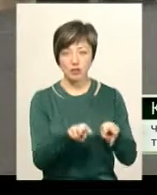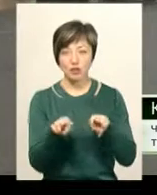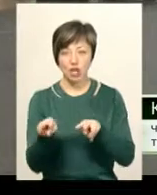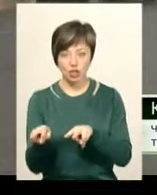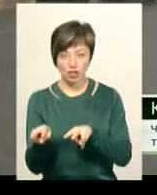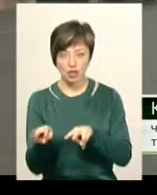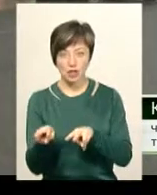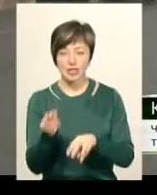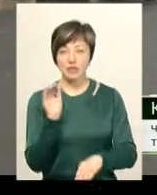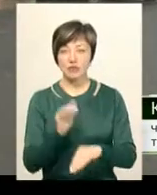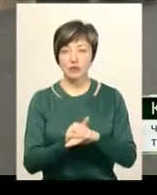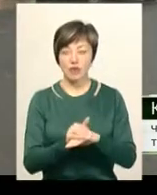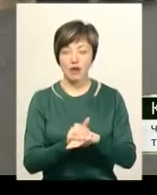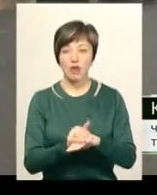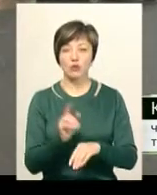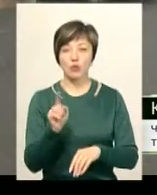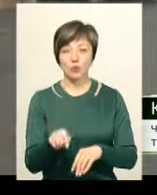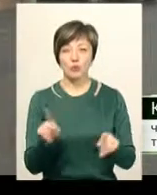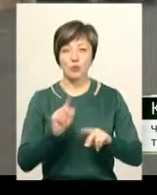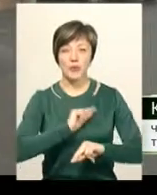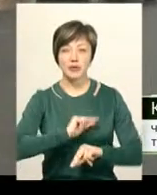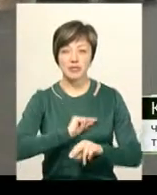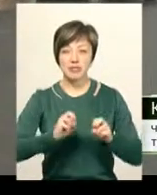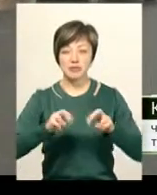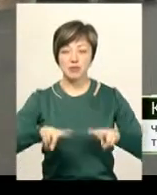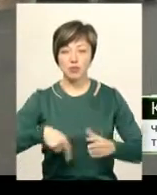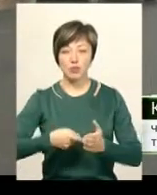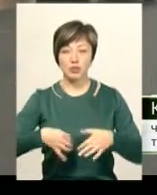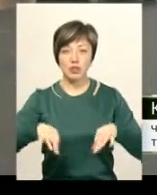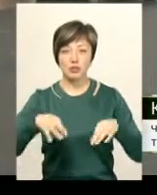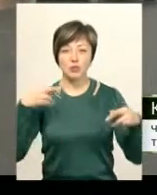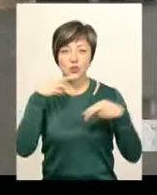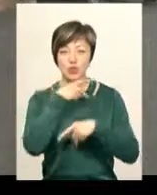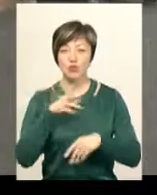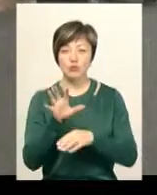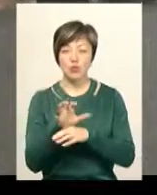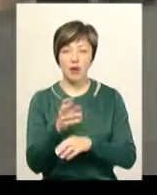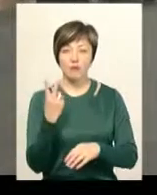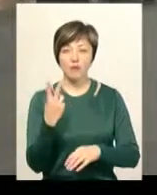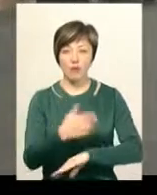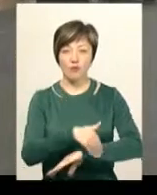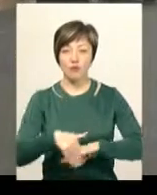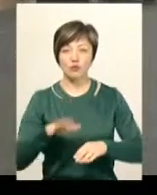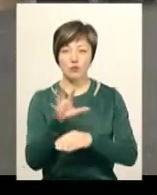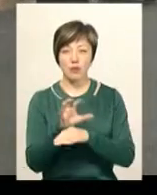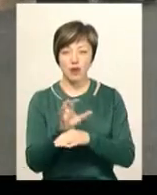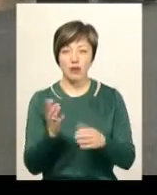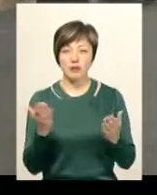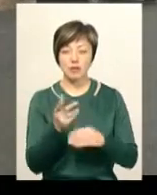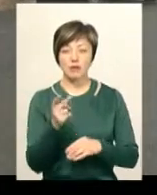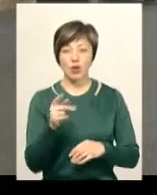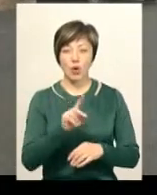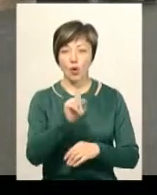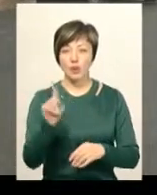відеоспостереження зафіксувала факт того, що працівники спецкомунтрансу отруїли собак, а саме двох вуличних собак, яких за півтори